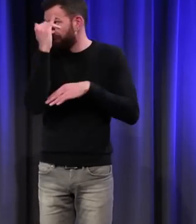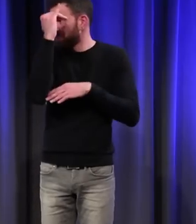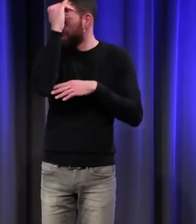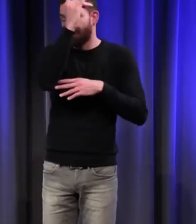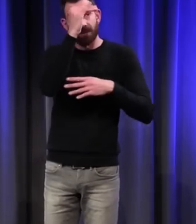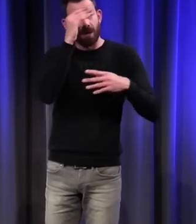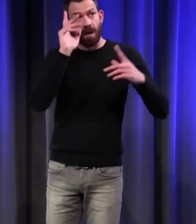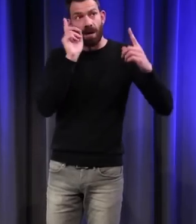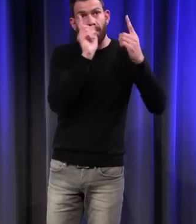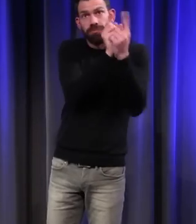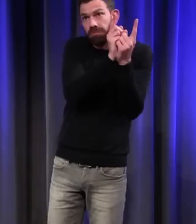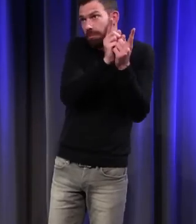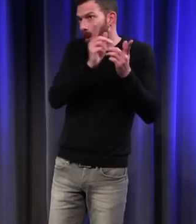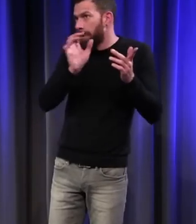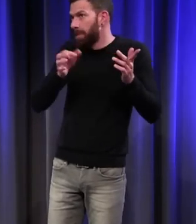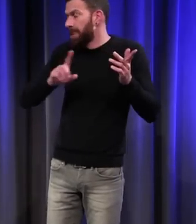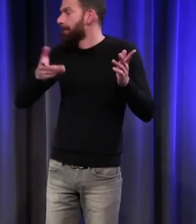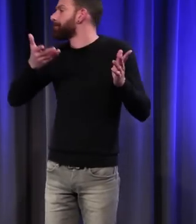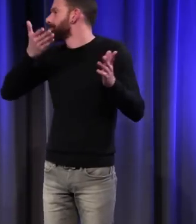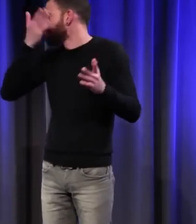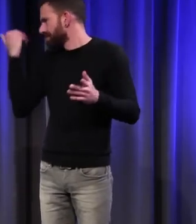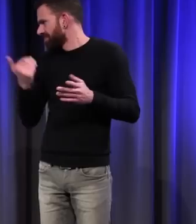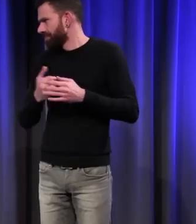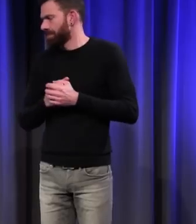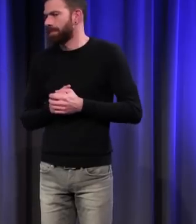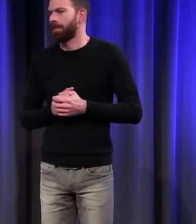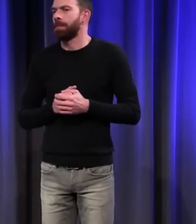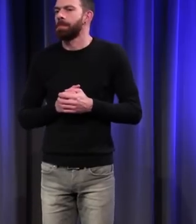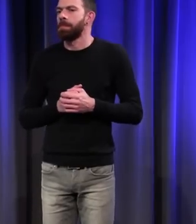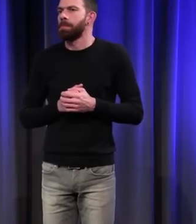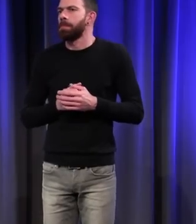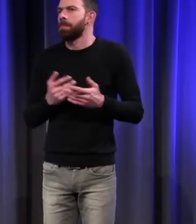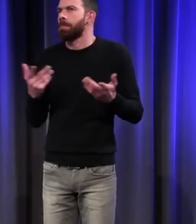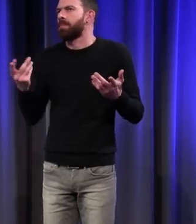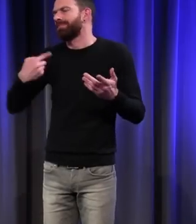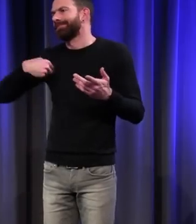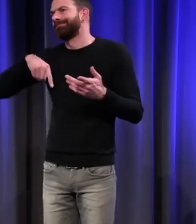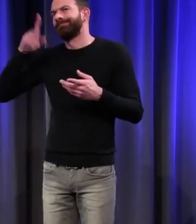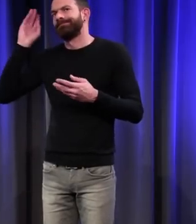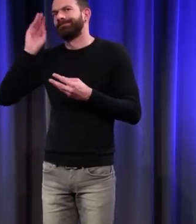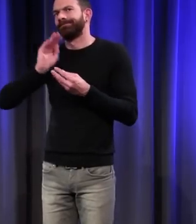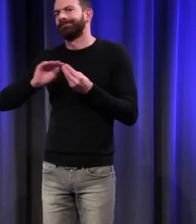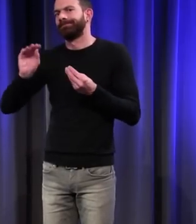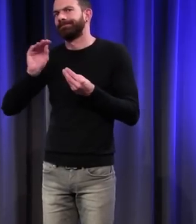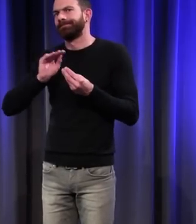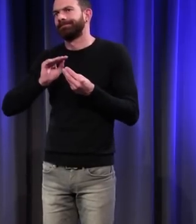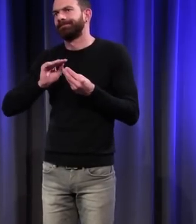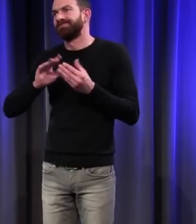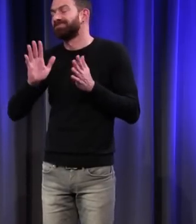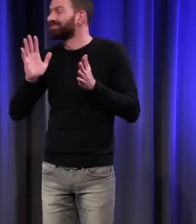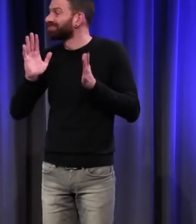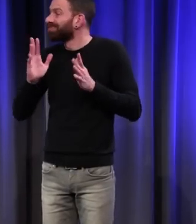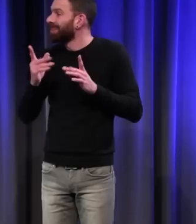pas très bien. En tout cas, on s'est demandé si ça n'était pas venu d'un